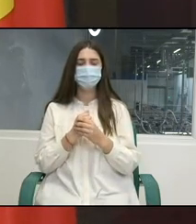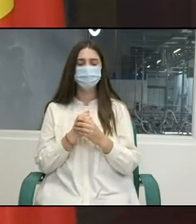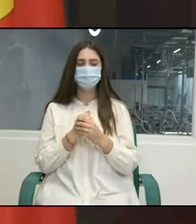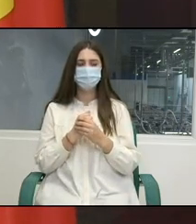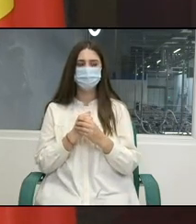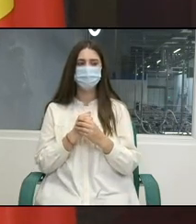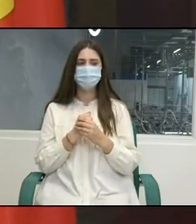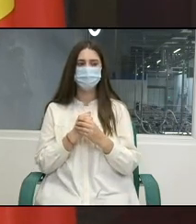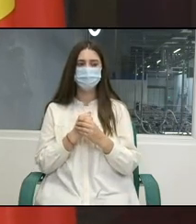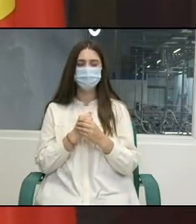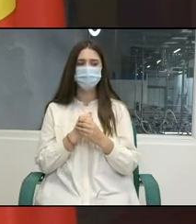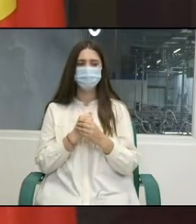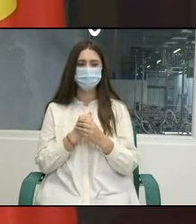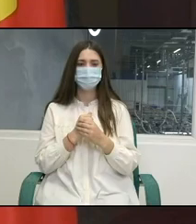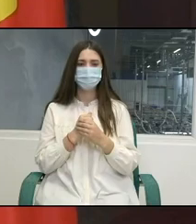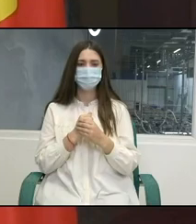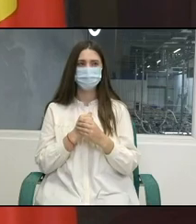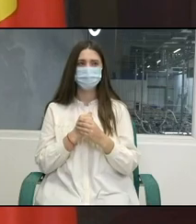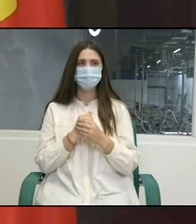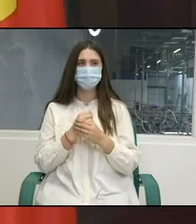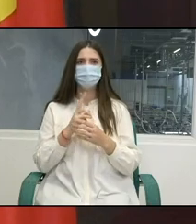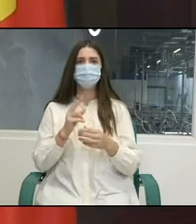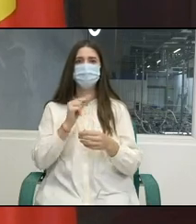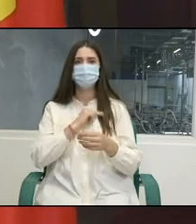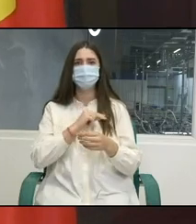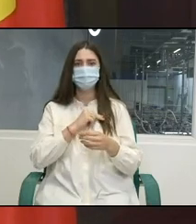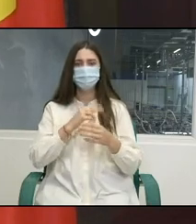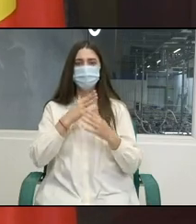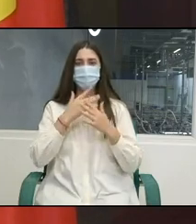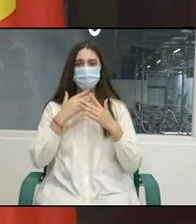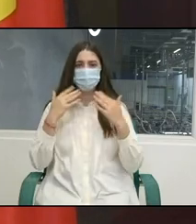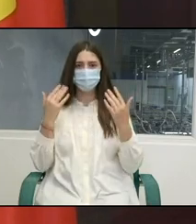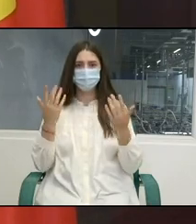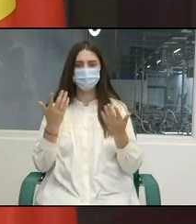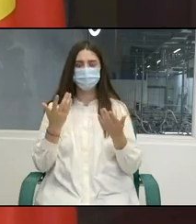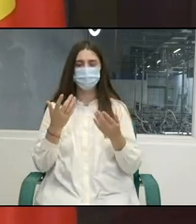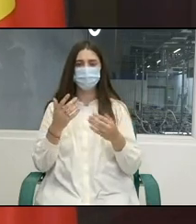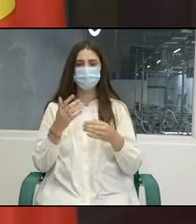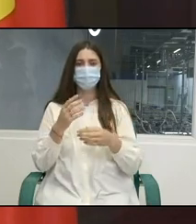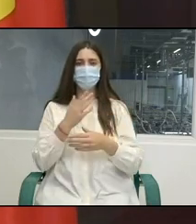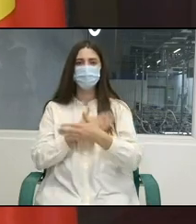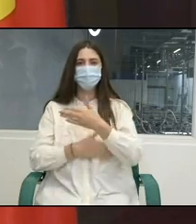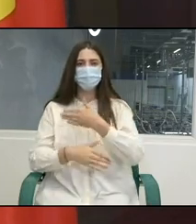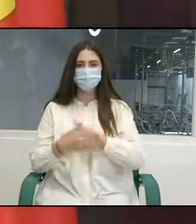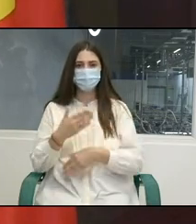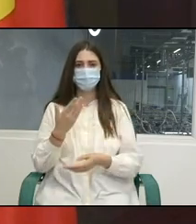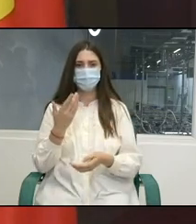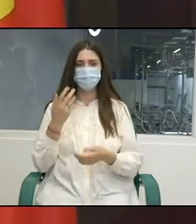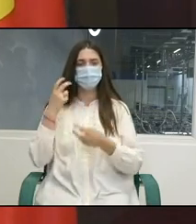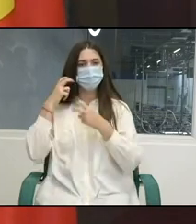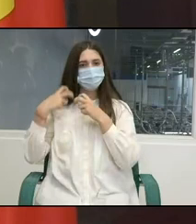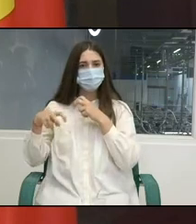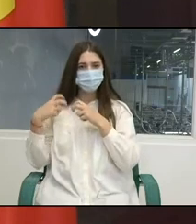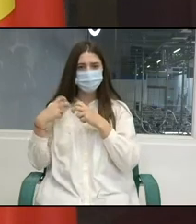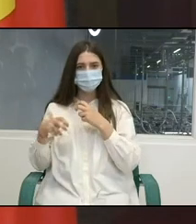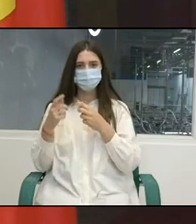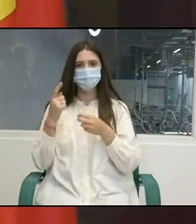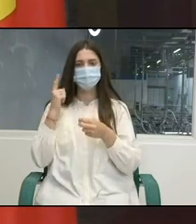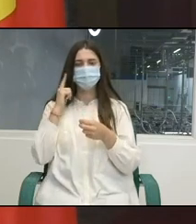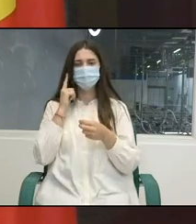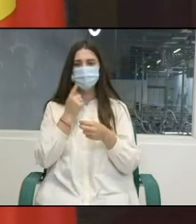angajatori și lucrători în egală măsură. Avem în spate câteva seli de producție și avem